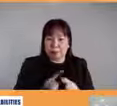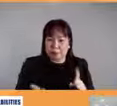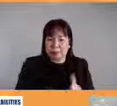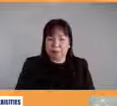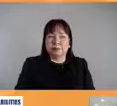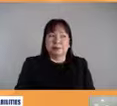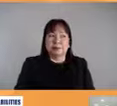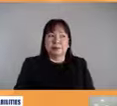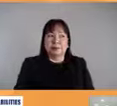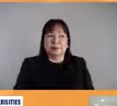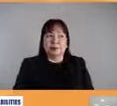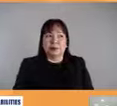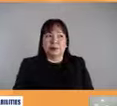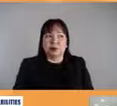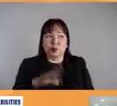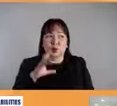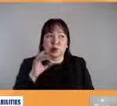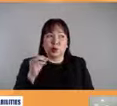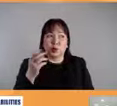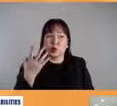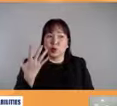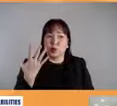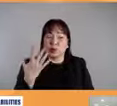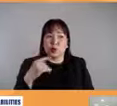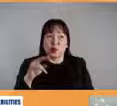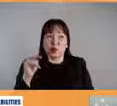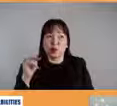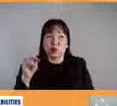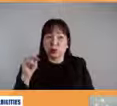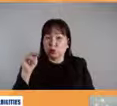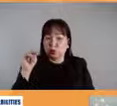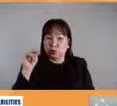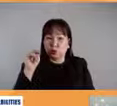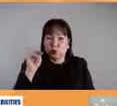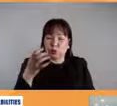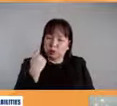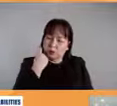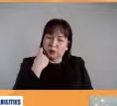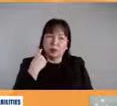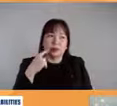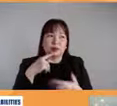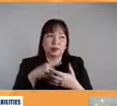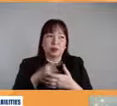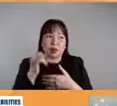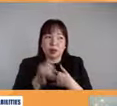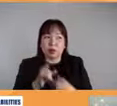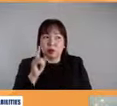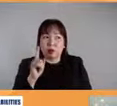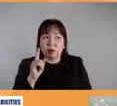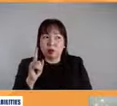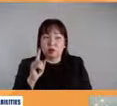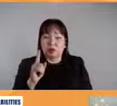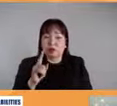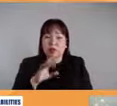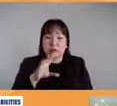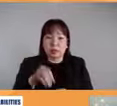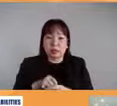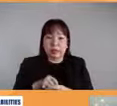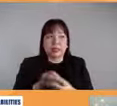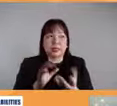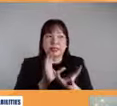yung mga bago, yung mga bago namin ng mga proyekto, isa dito ang community-based